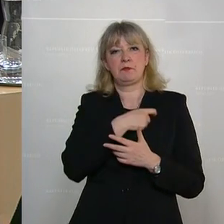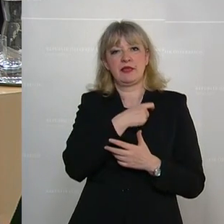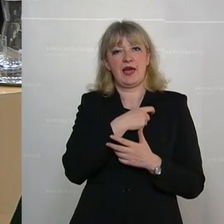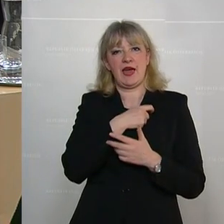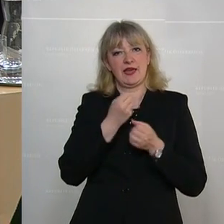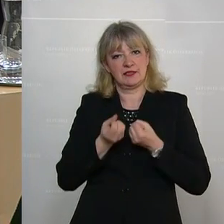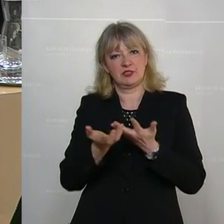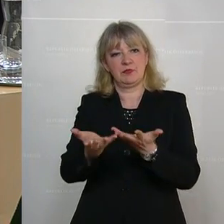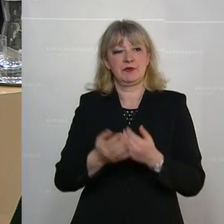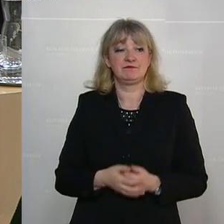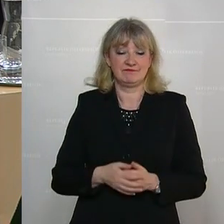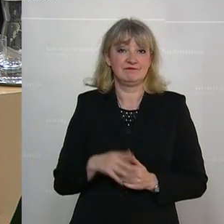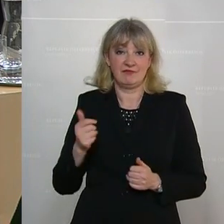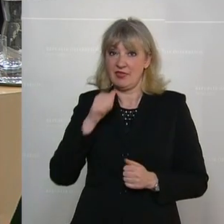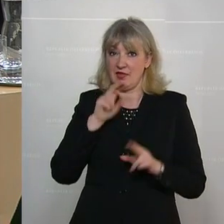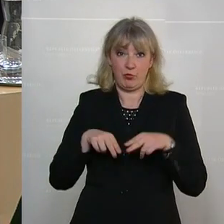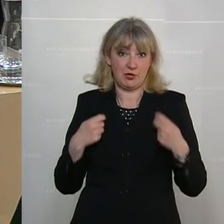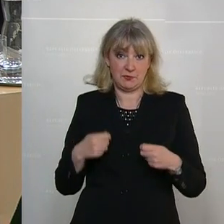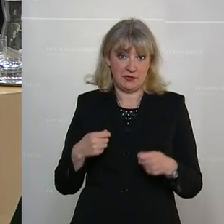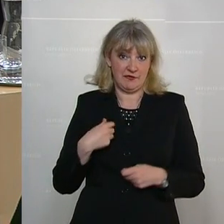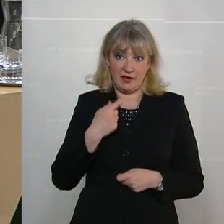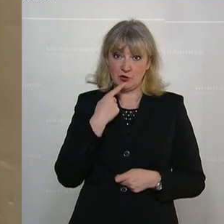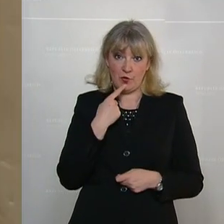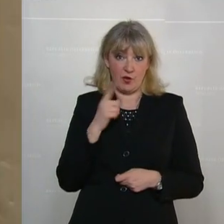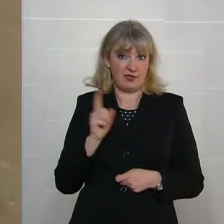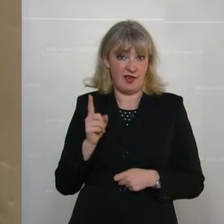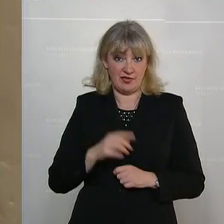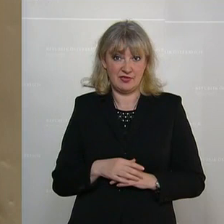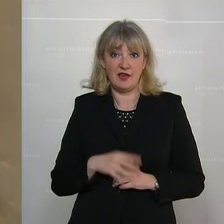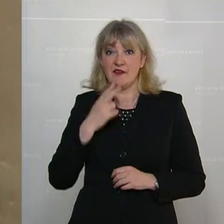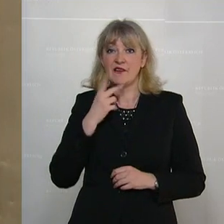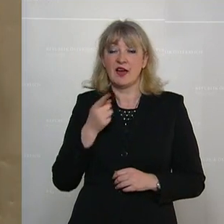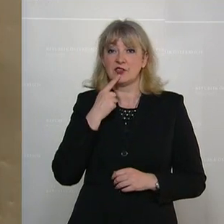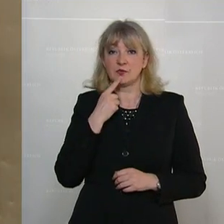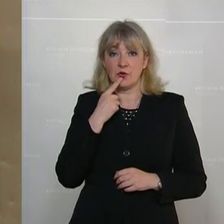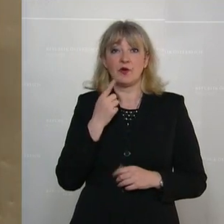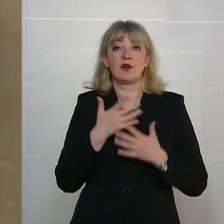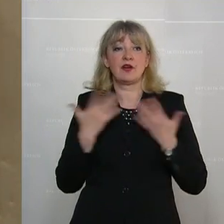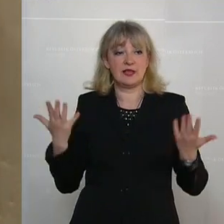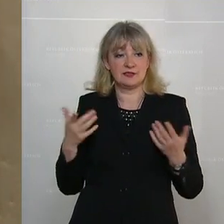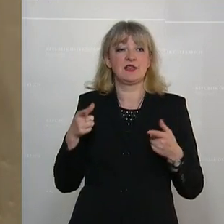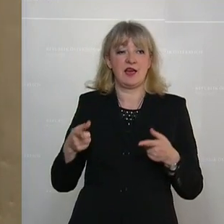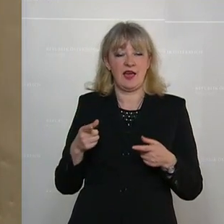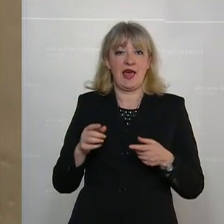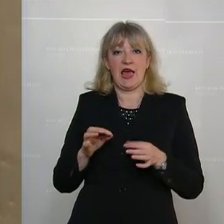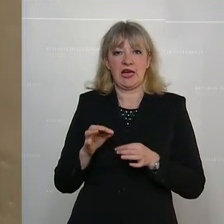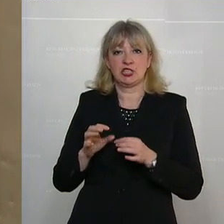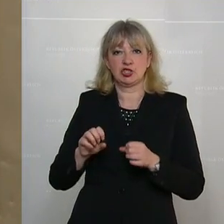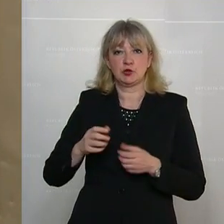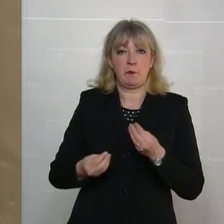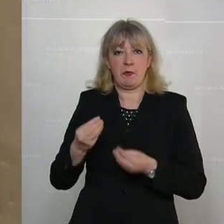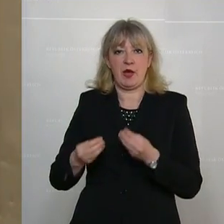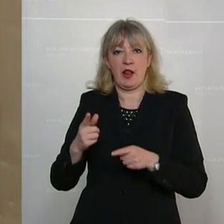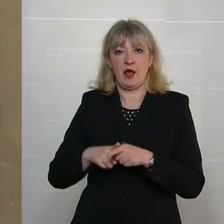ausgehen. Das ist nicht der Bundespräsident. Das ist der größte Gambler und Taktierer auf